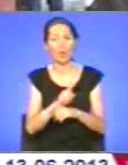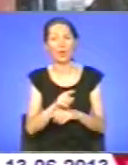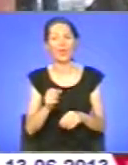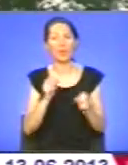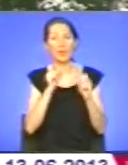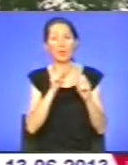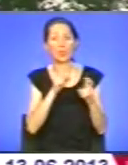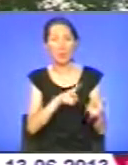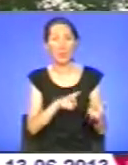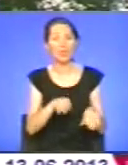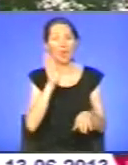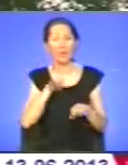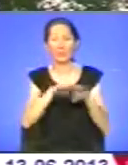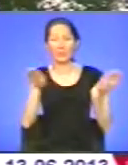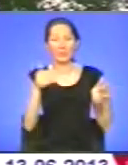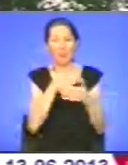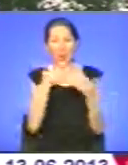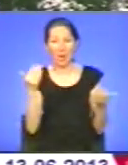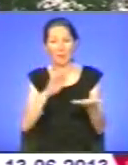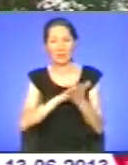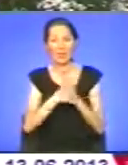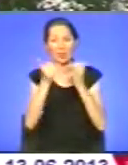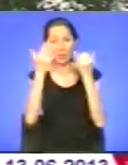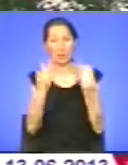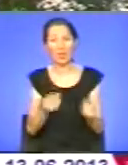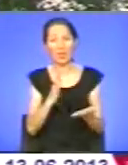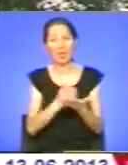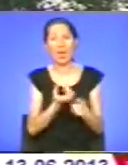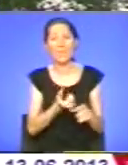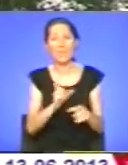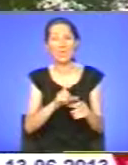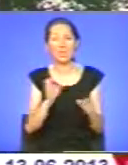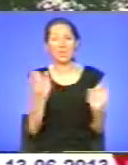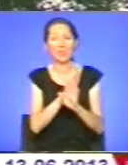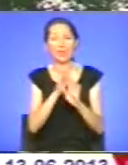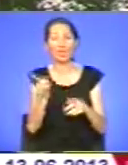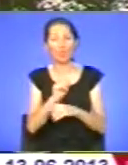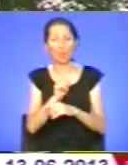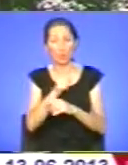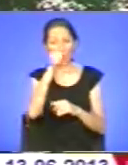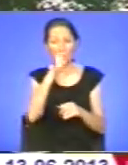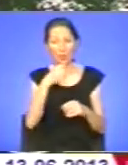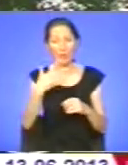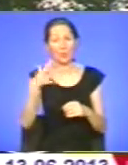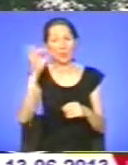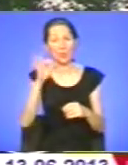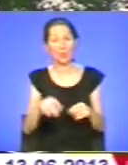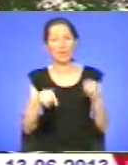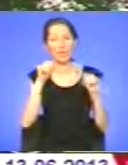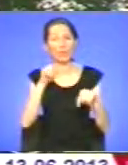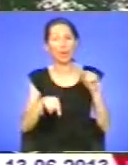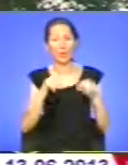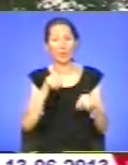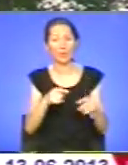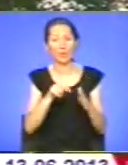немає. Станом на сьогоднішній день ми вже маємо більше кліматичної норми на 15%. Місячної кліматичної норми. Це означає, що